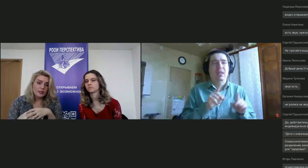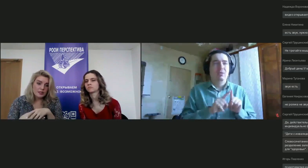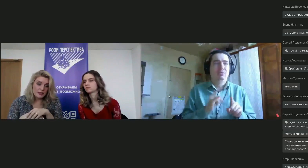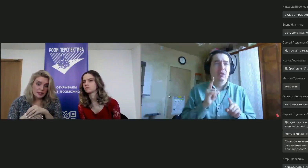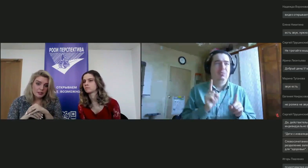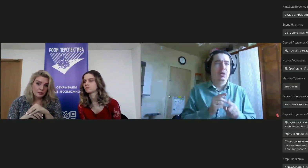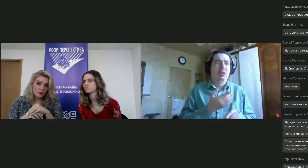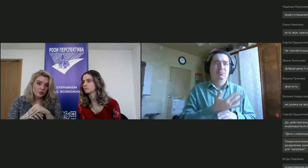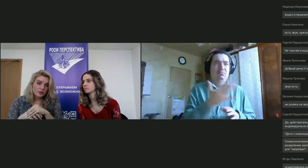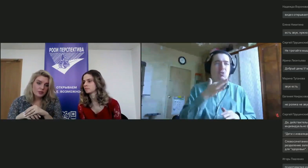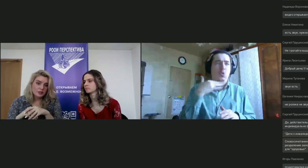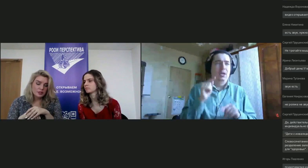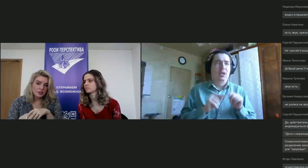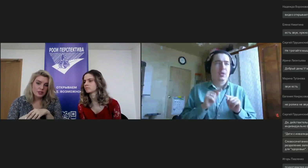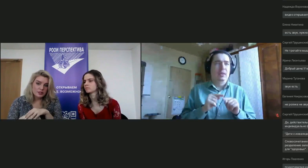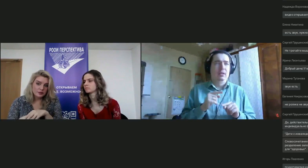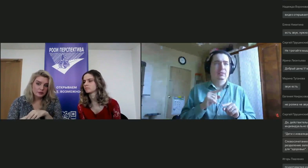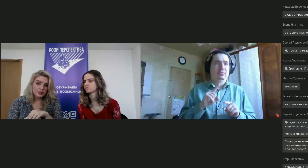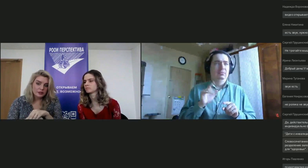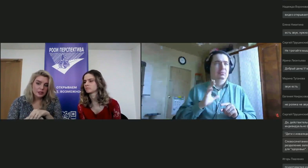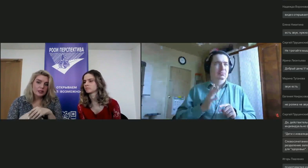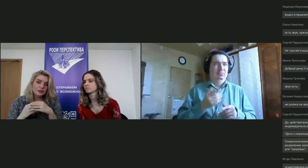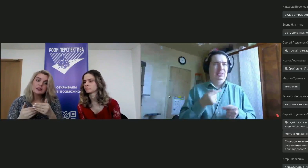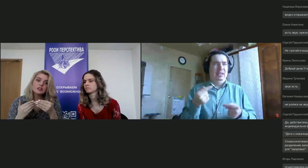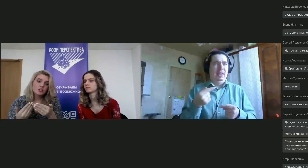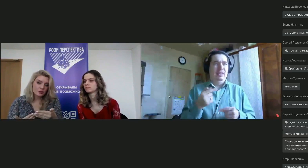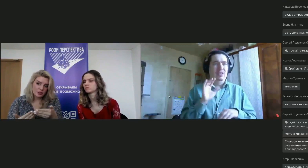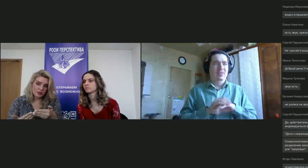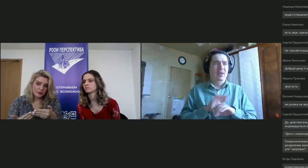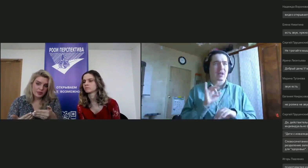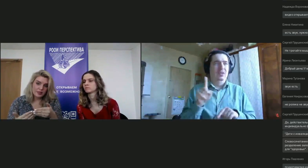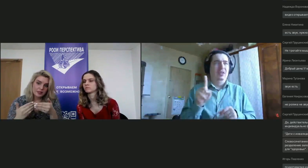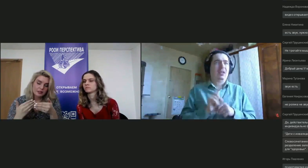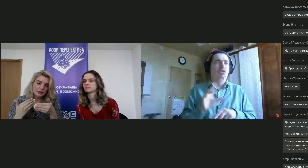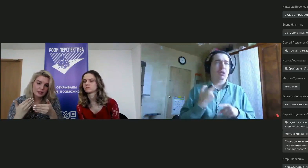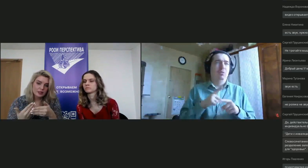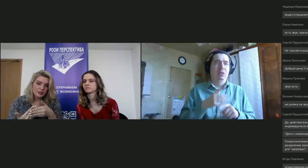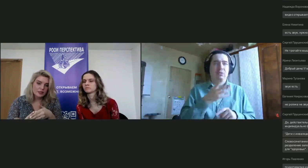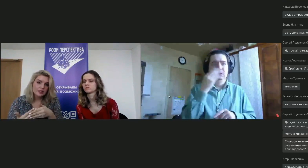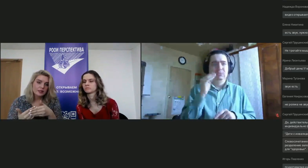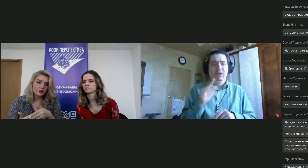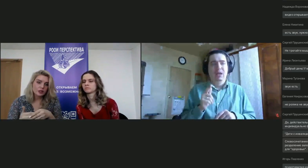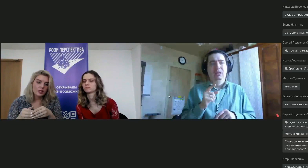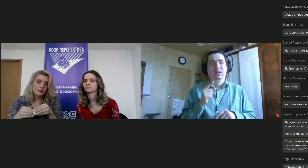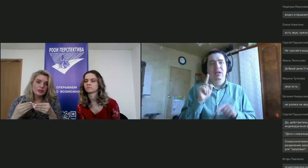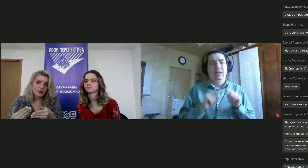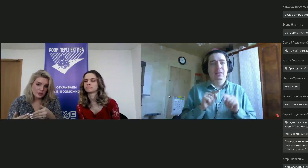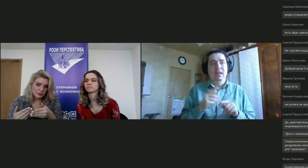Но для родителей это может быть достаточно негативный фактор, и вы не должны об этом забывать, как родители, которые